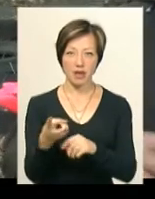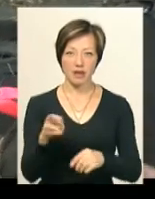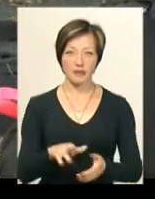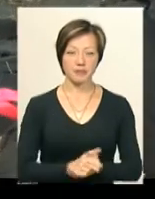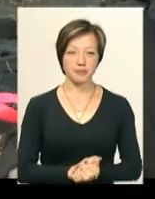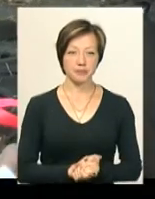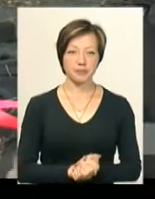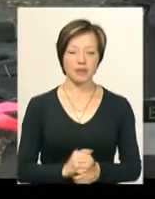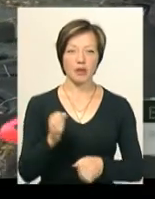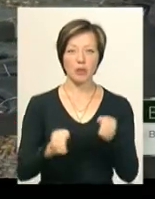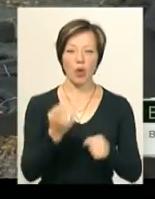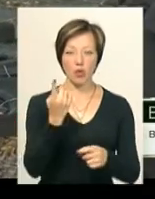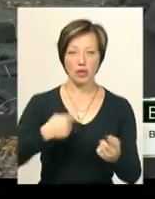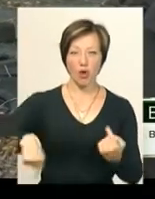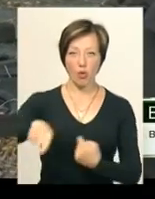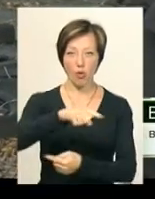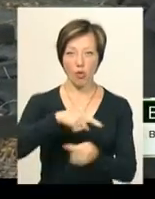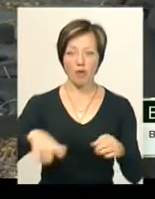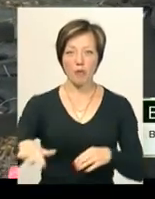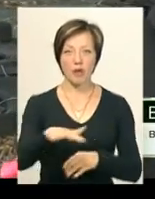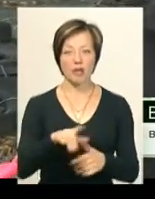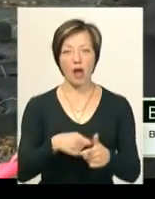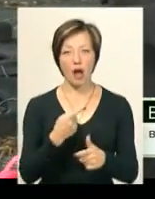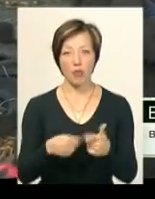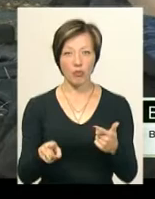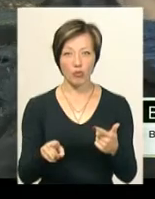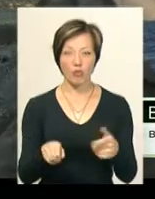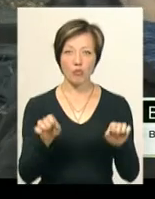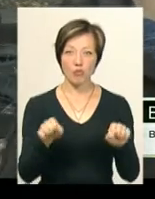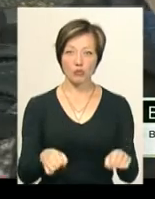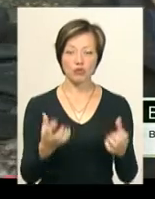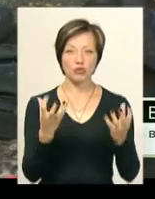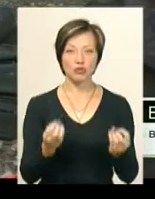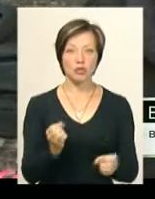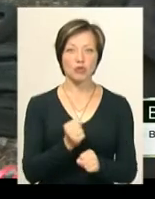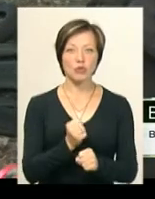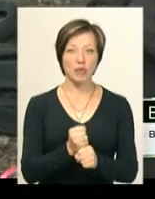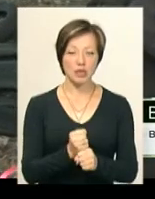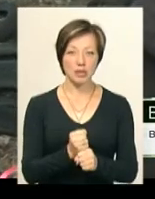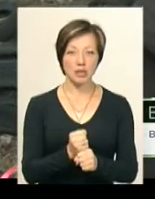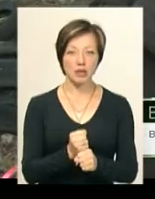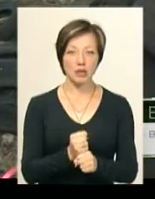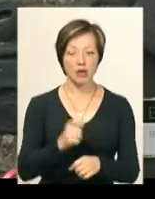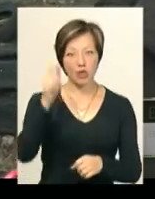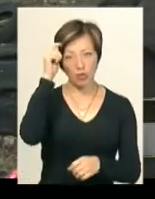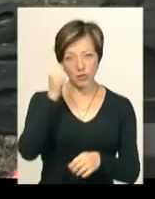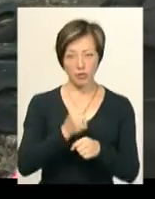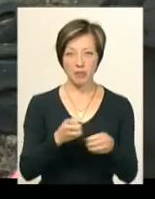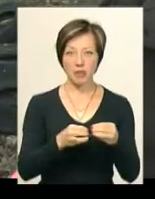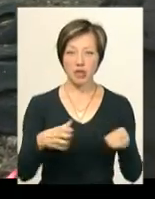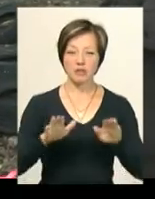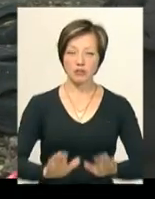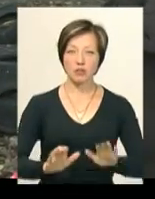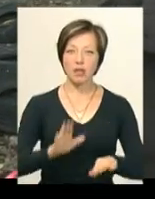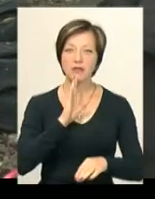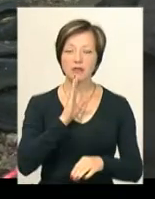одне коло по майданчику, або можна ще зробити, хлопці роблять 15 віджимань,